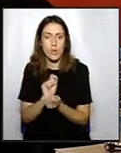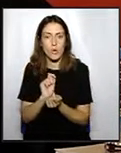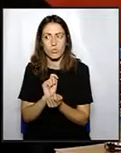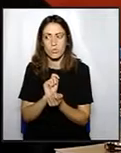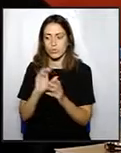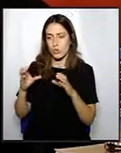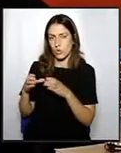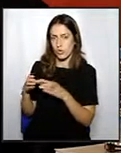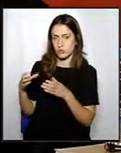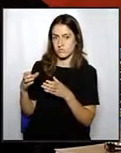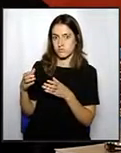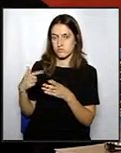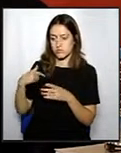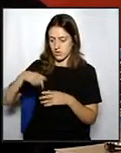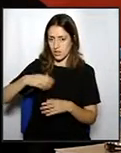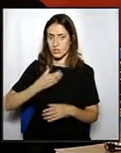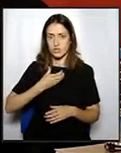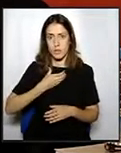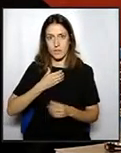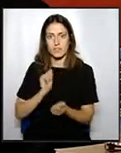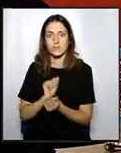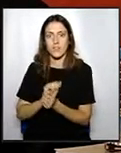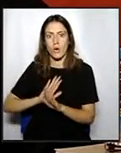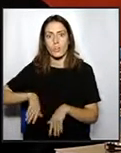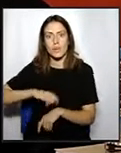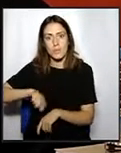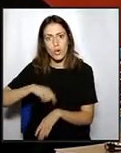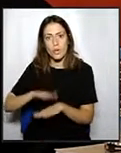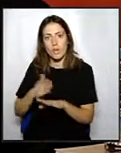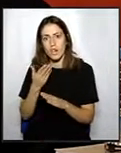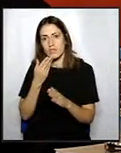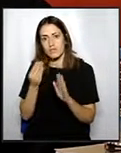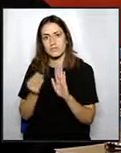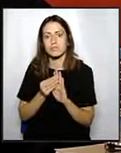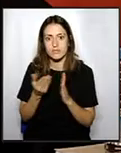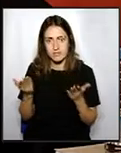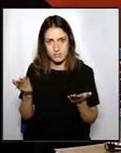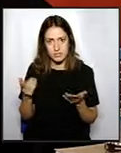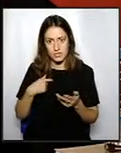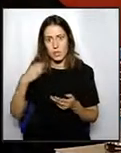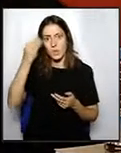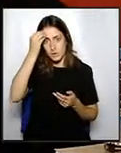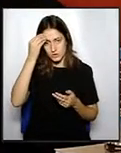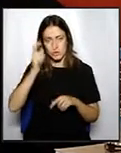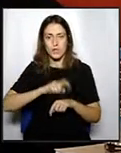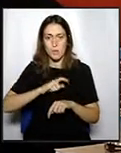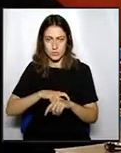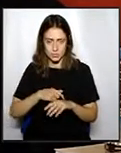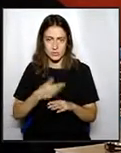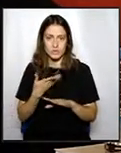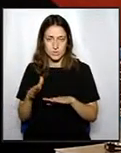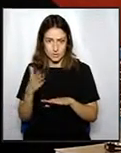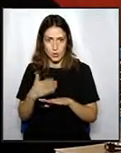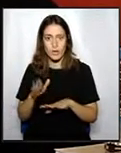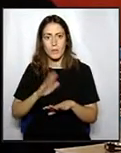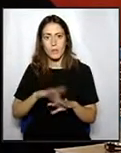colmo que un grup municipal de aquest consistori esperi a l'últim dia a presentar unes al·legacions. Jo crec que tenien temps suficient, l'única cosa que presentant l'últim dia